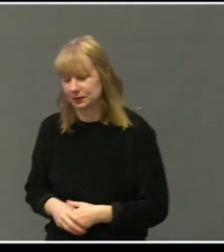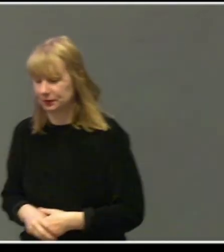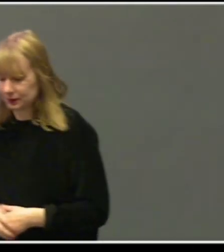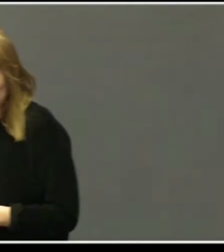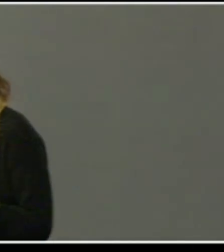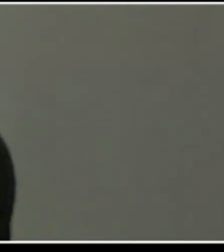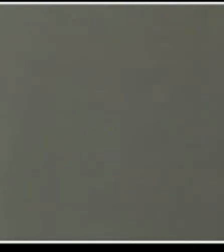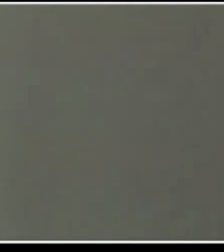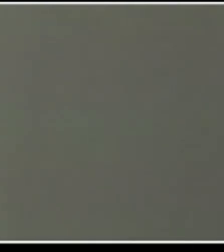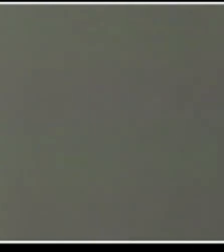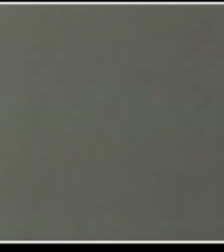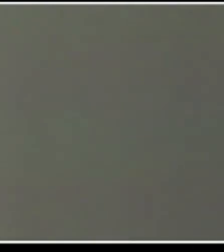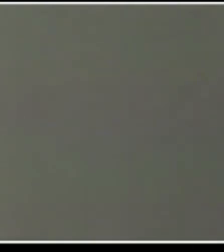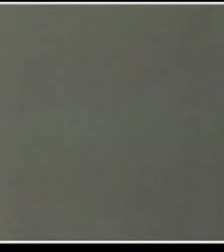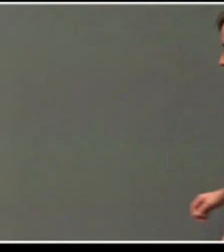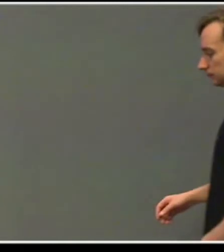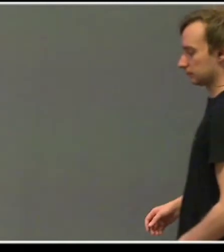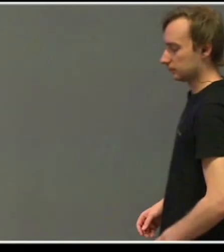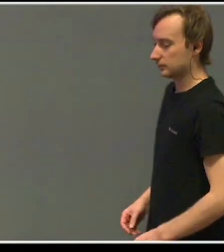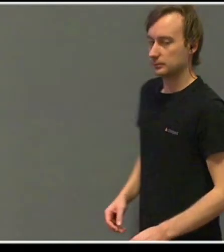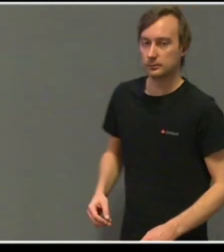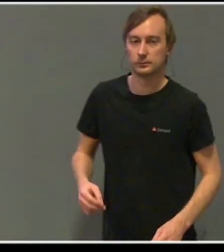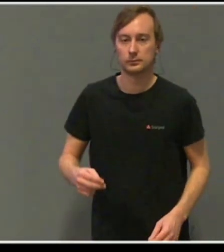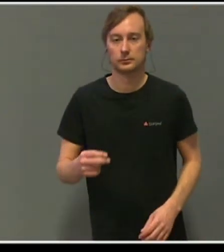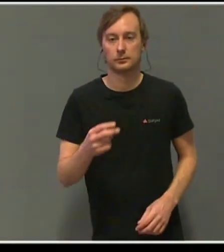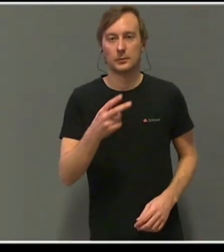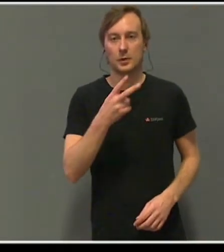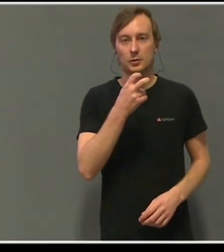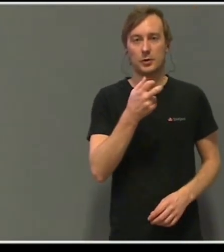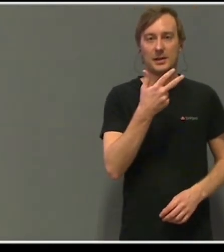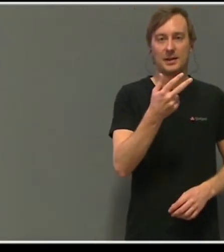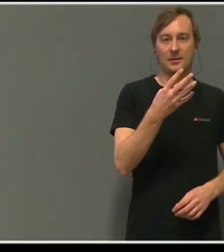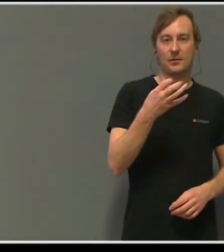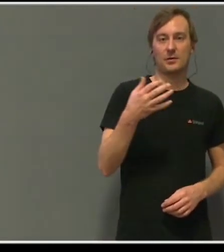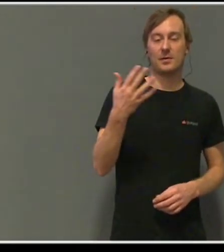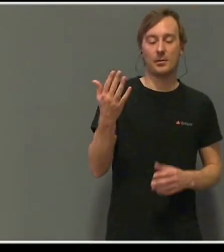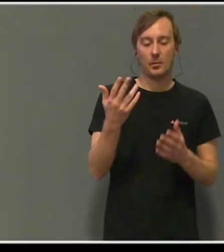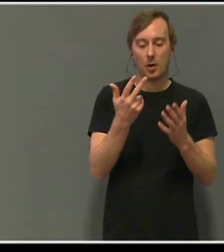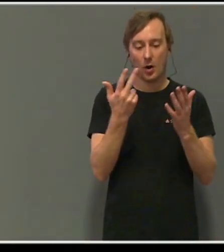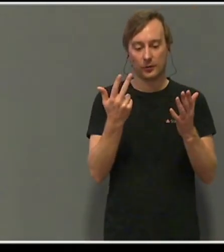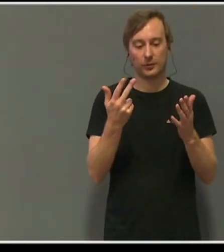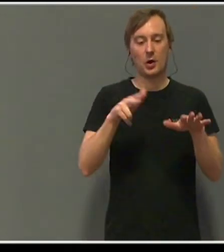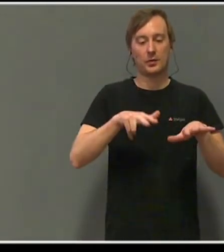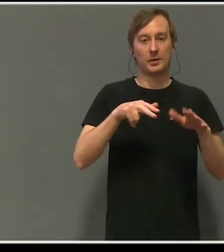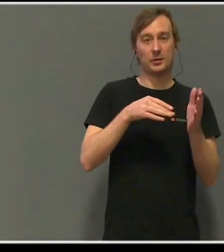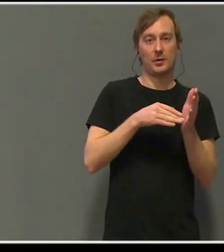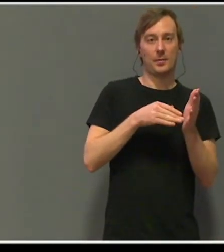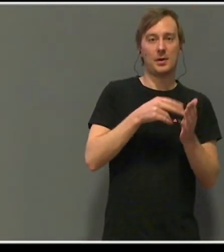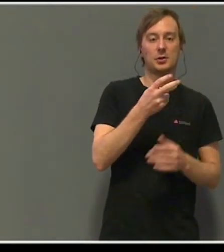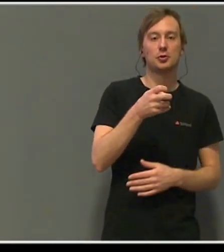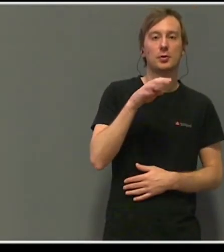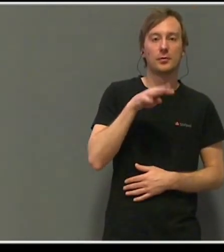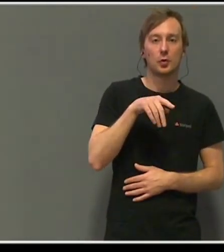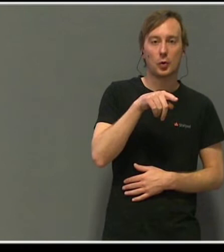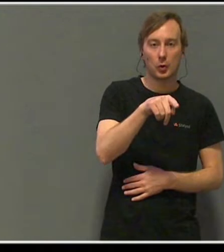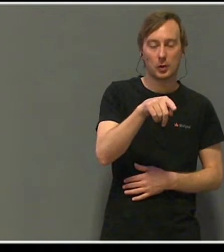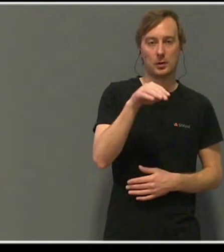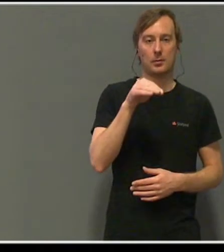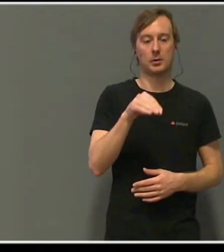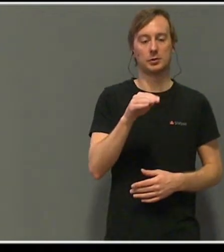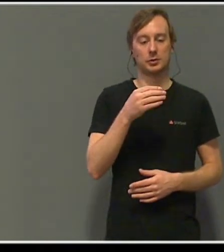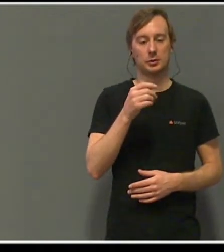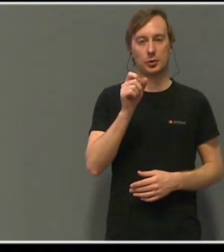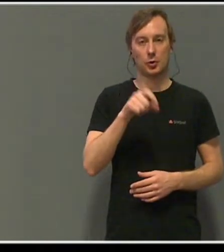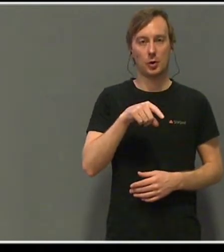Klokka 23.45 den 18. november i 2014 døde Mats på Aarhus